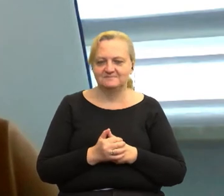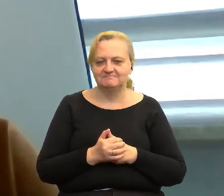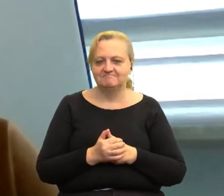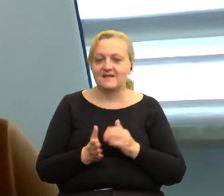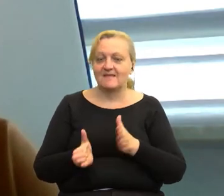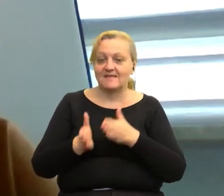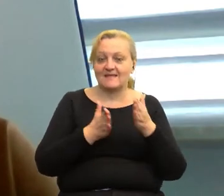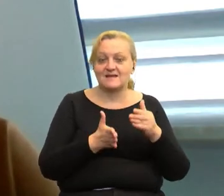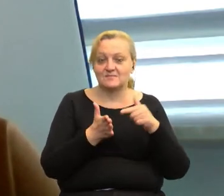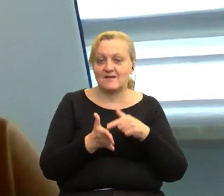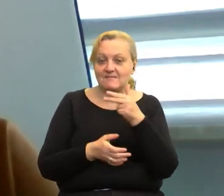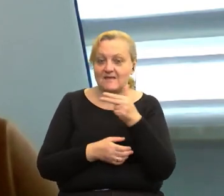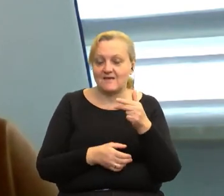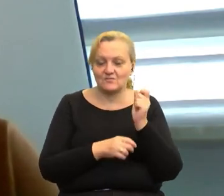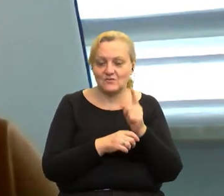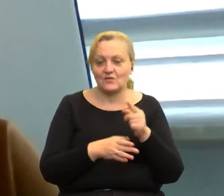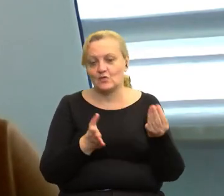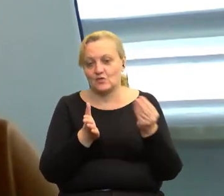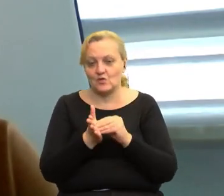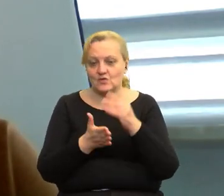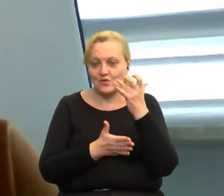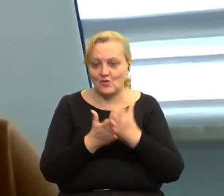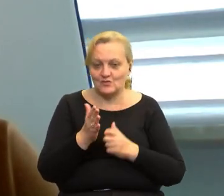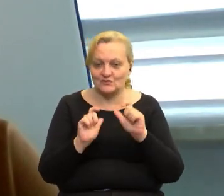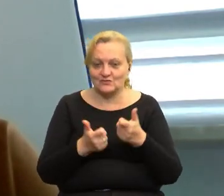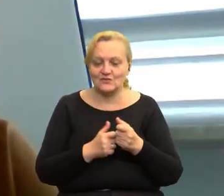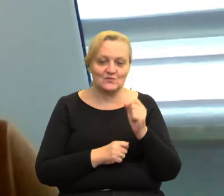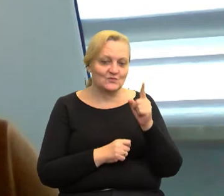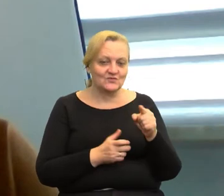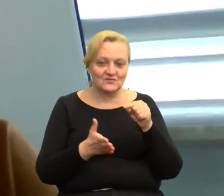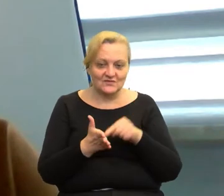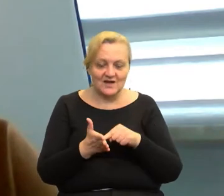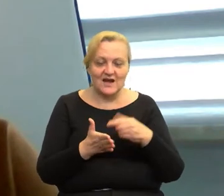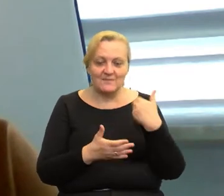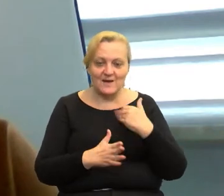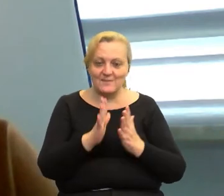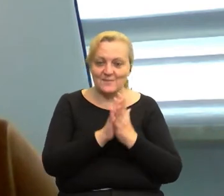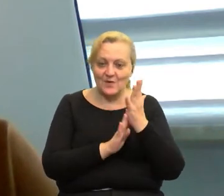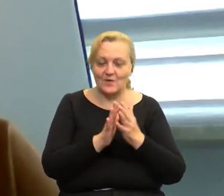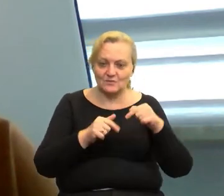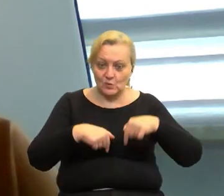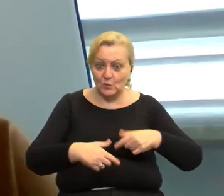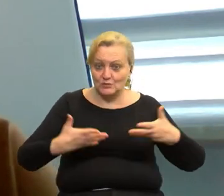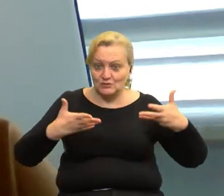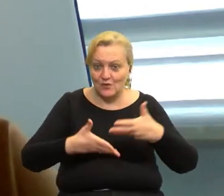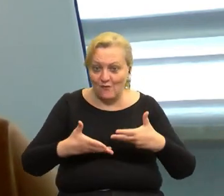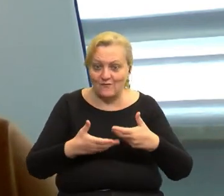Kolejna taka rzecz, która się pojawiła, dodatkowe właśnie wykorzyści. Nagle pojawiły nam się w Białej Podlaskiej, w naszym stowarzyszeniu,